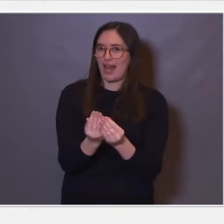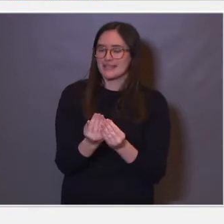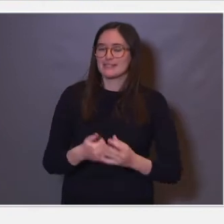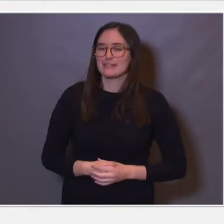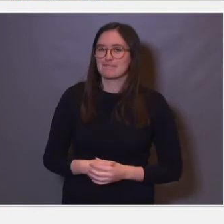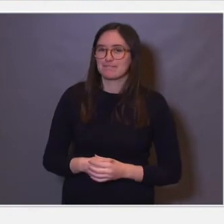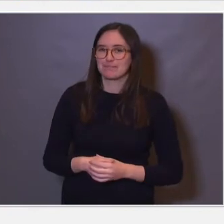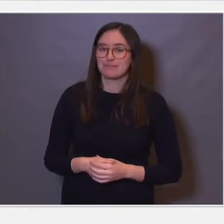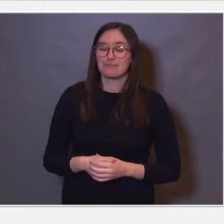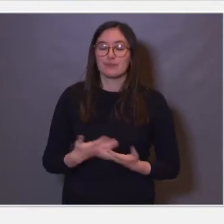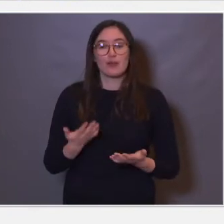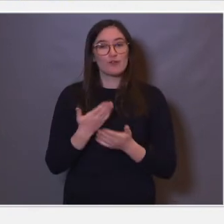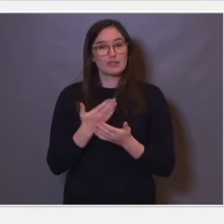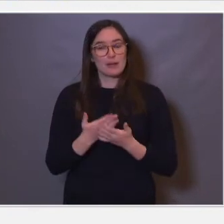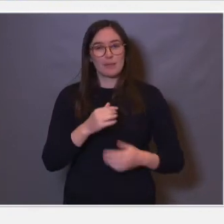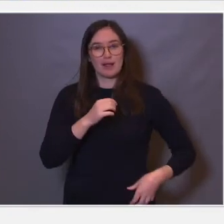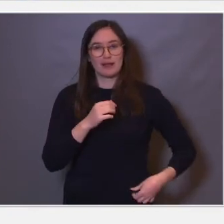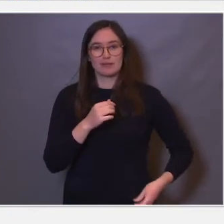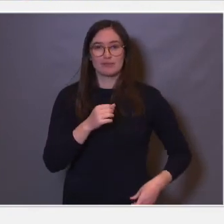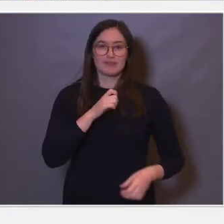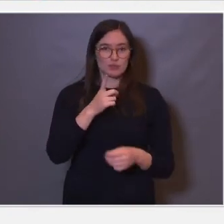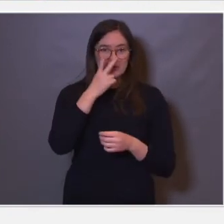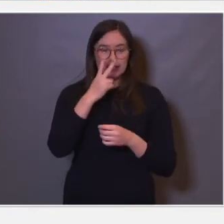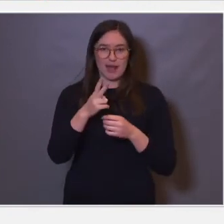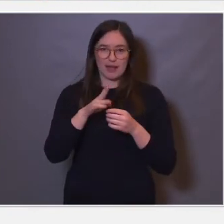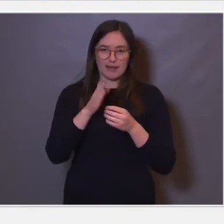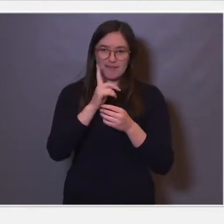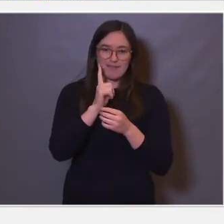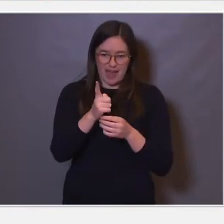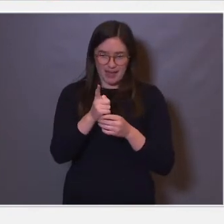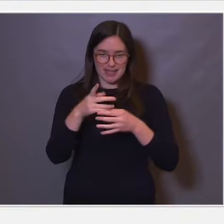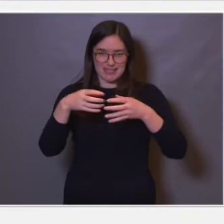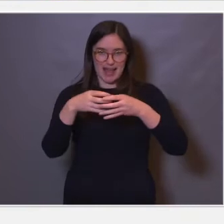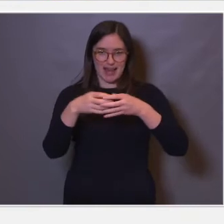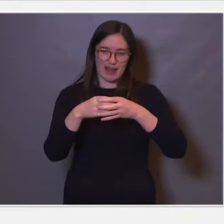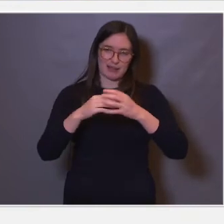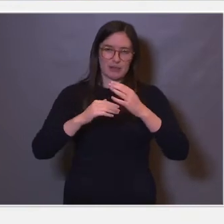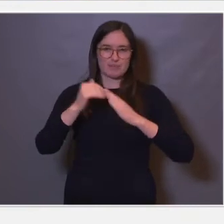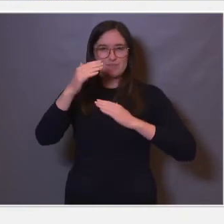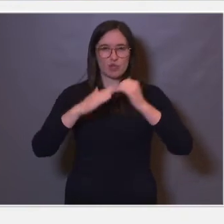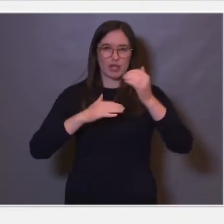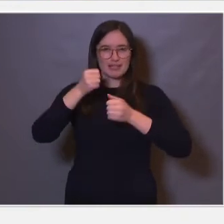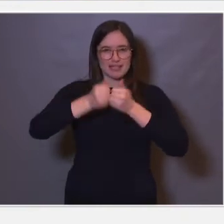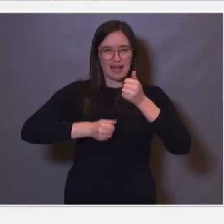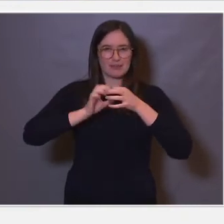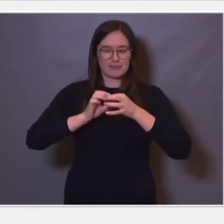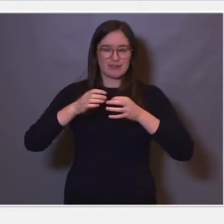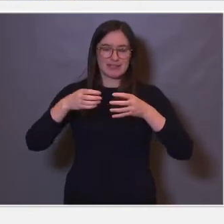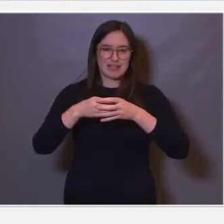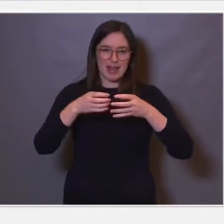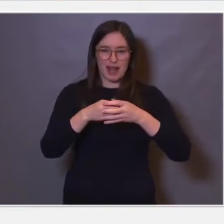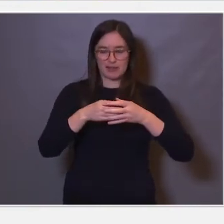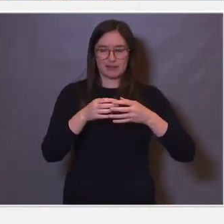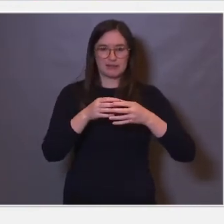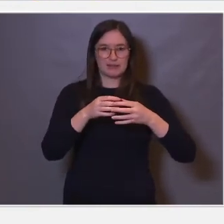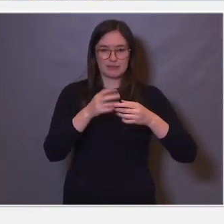For eksempel, hvis man ser på den enkelte hjernestellet, det er på en måte byggesteinen til cellene, fra en rotte som er vist her, et menneske, så er de